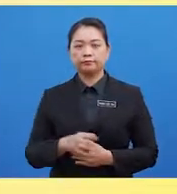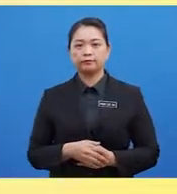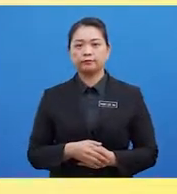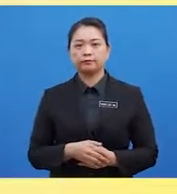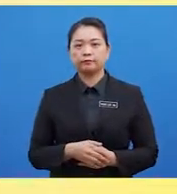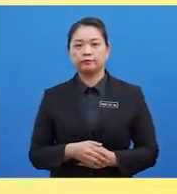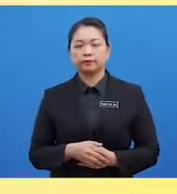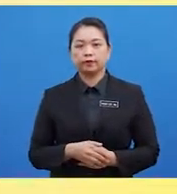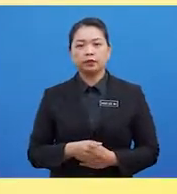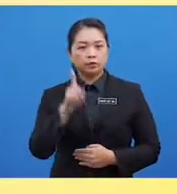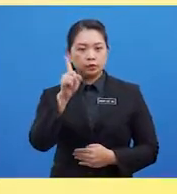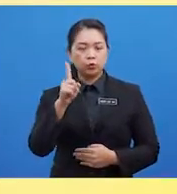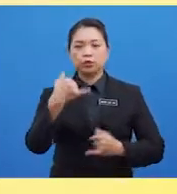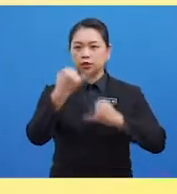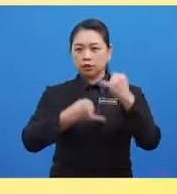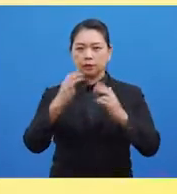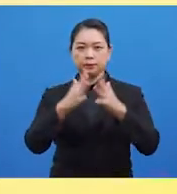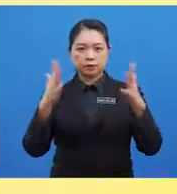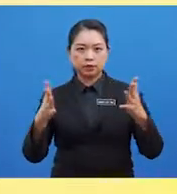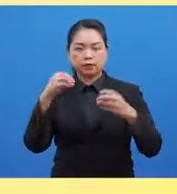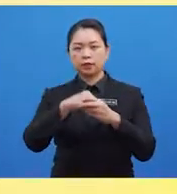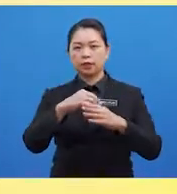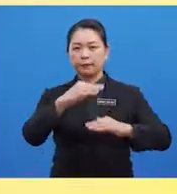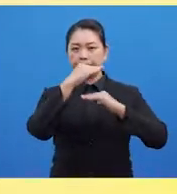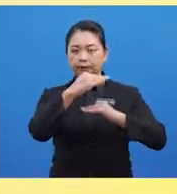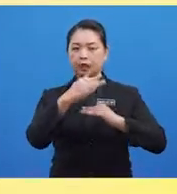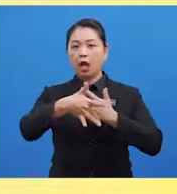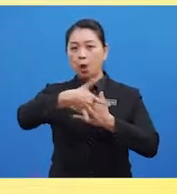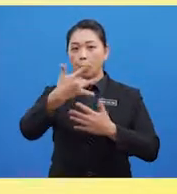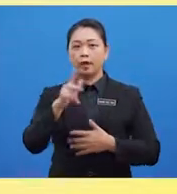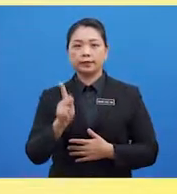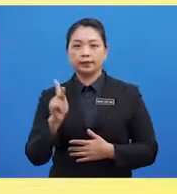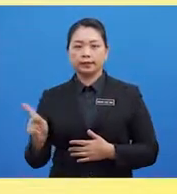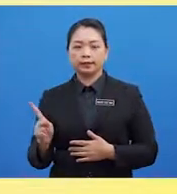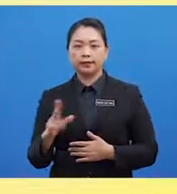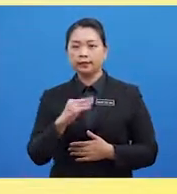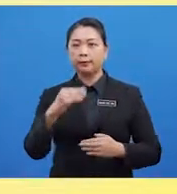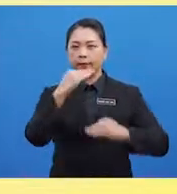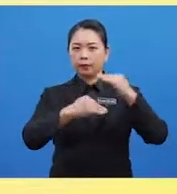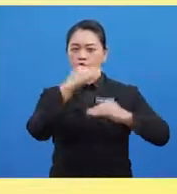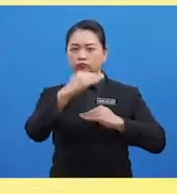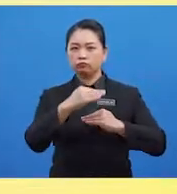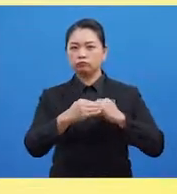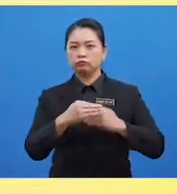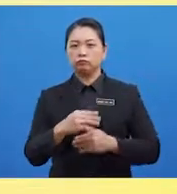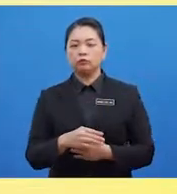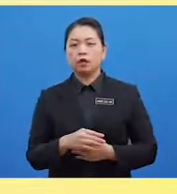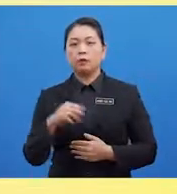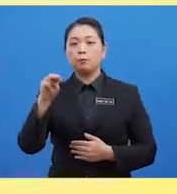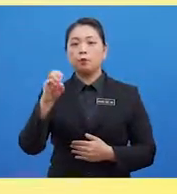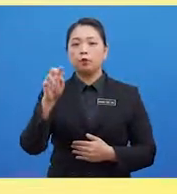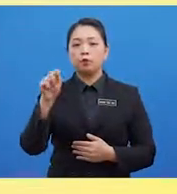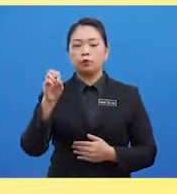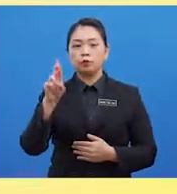Ia Menandakan Satu Kejayaan Besar Dalam Peringkat Awal Kanak Kanak Serta Pembangunan Jangka Hayat Motor